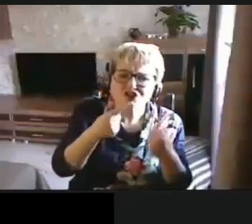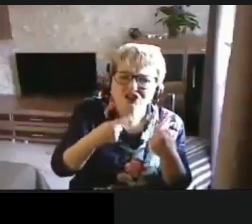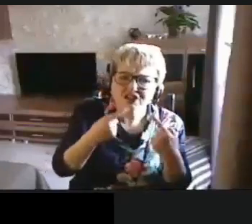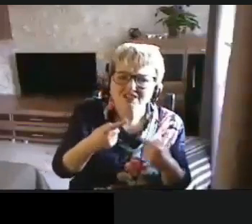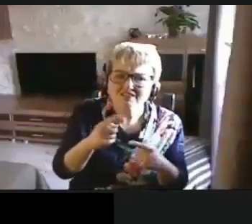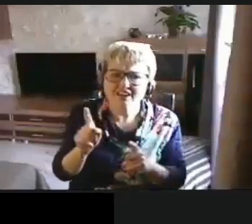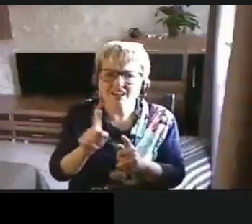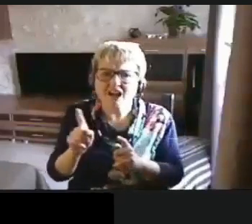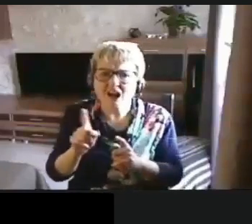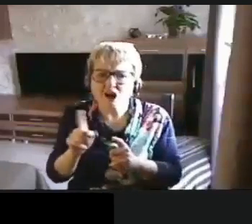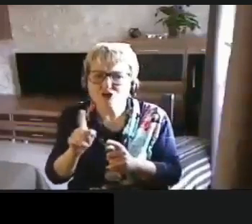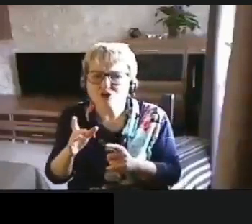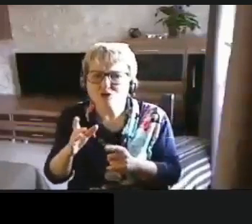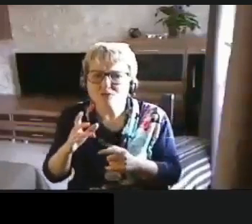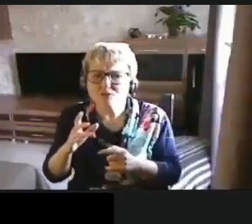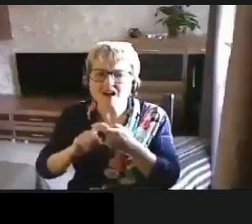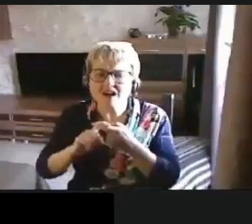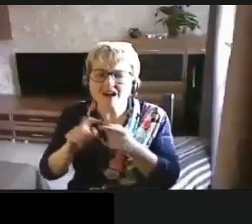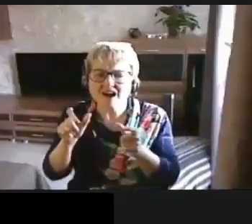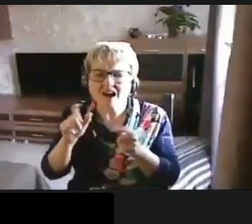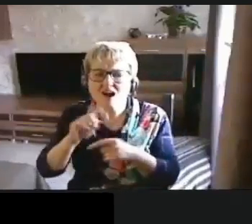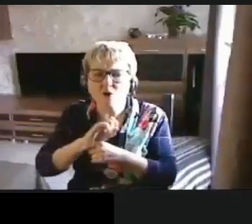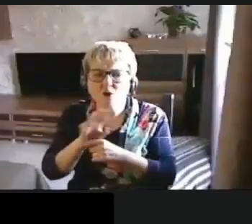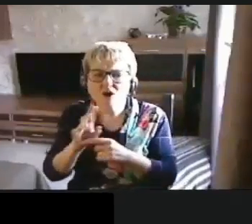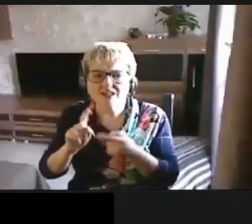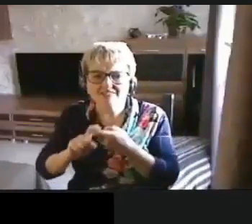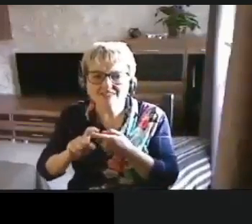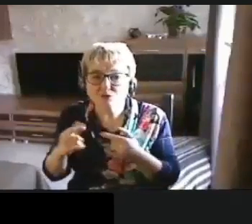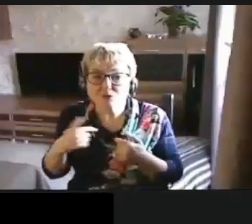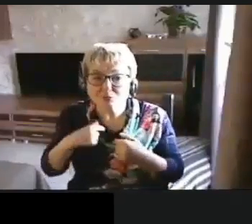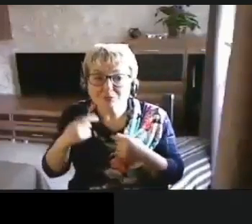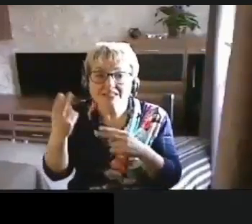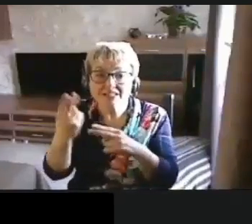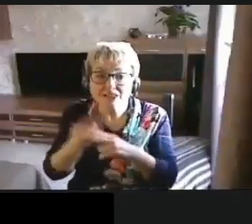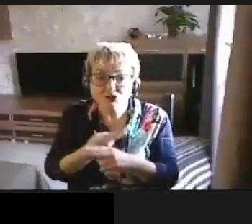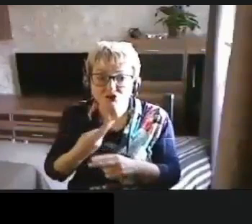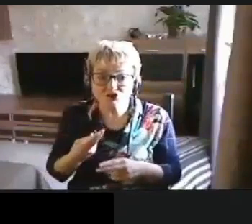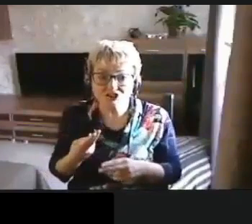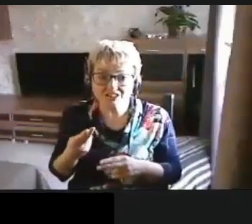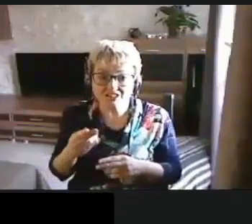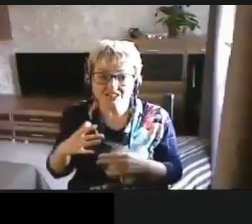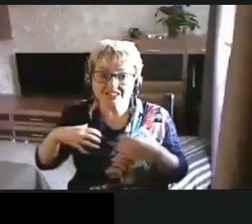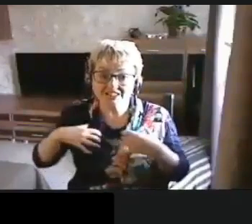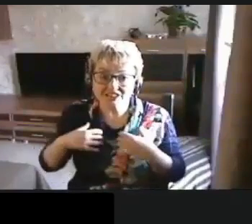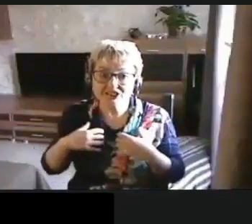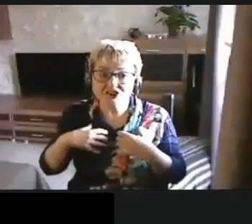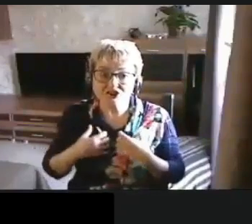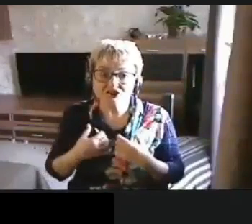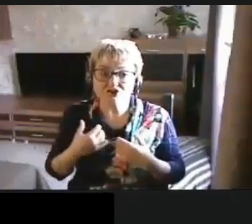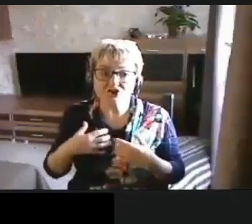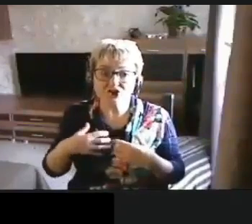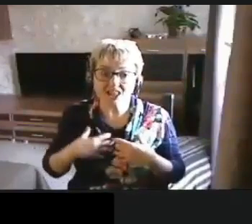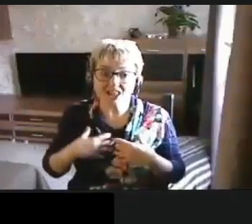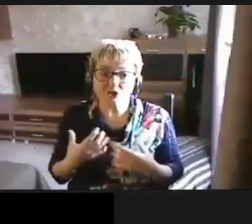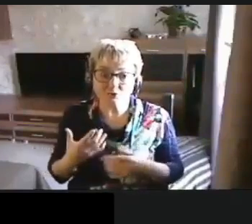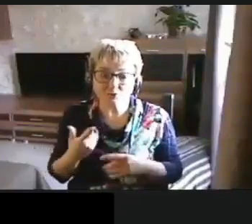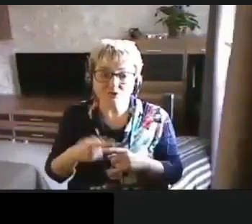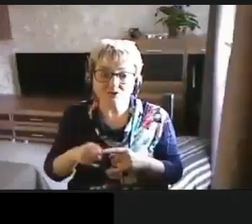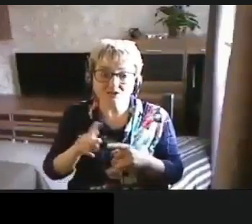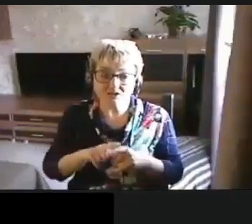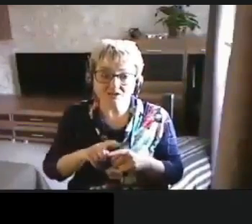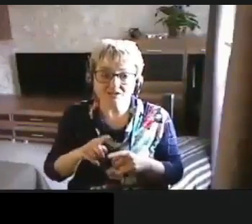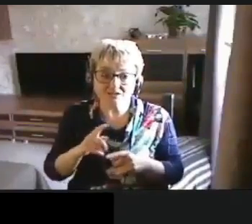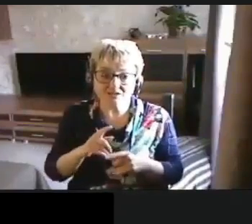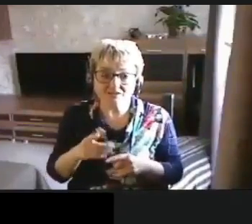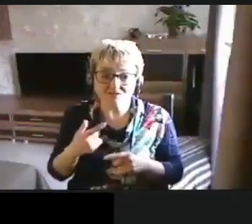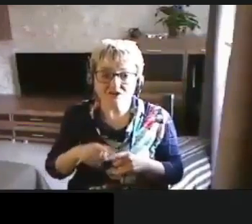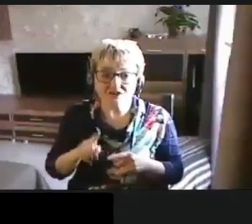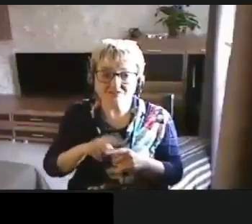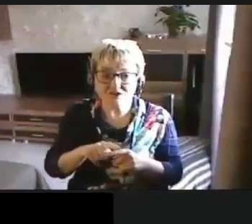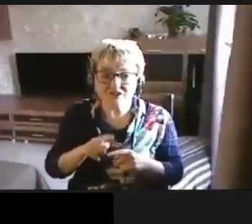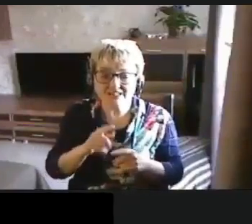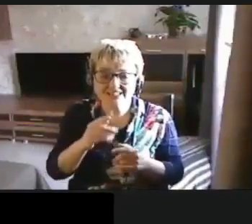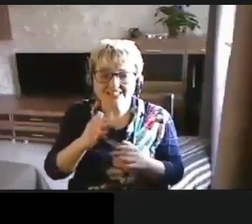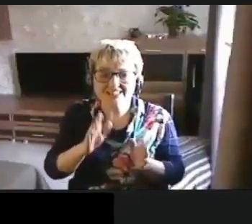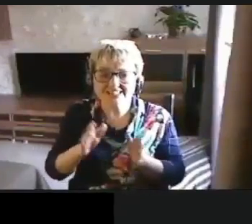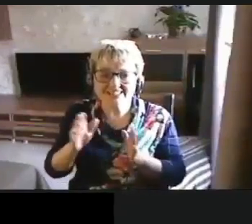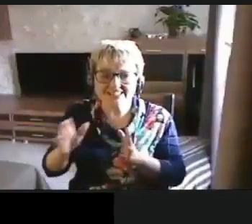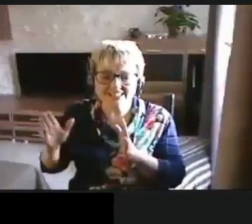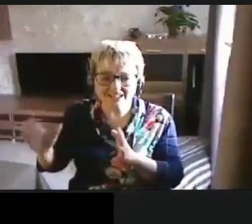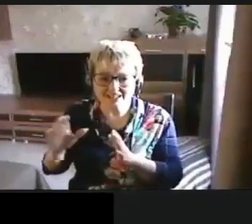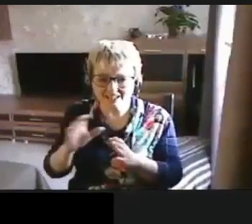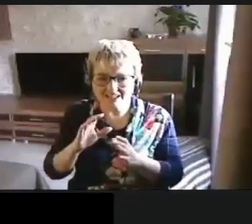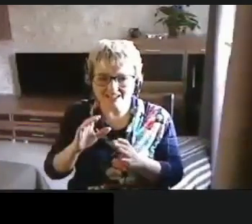о чем конравируют. И мы это лишены, к сожалению. Спасибо. И я надеюсь, что вот эта система